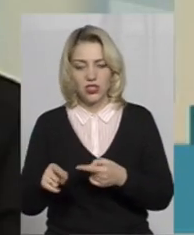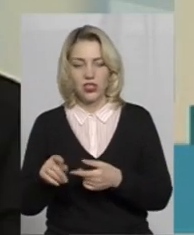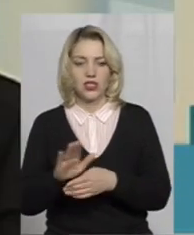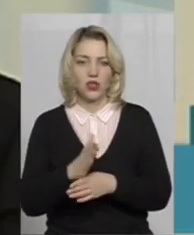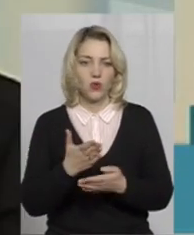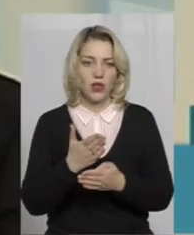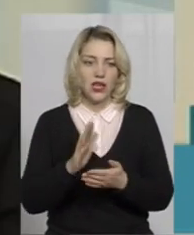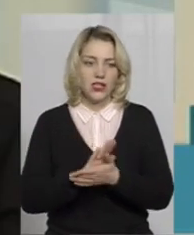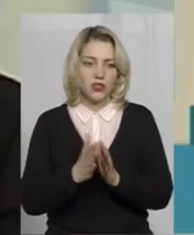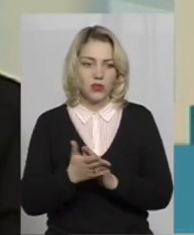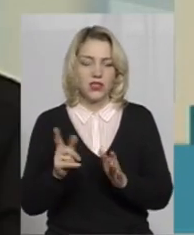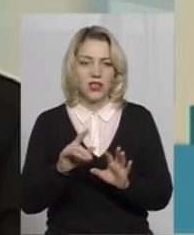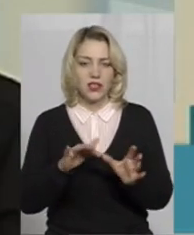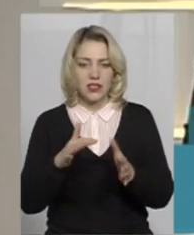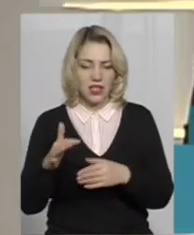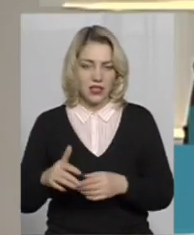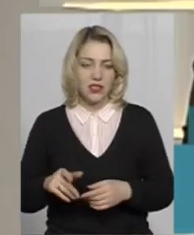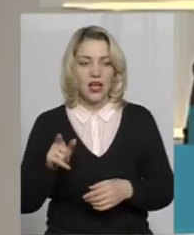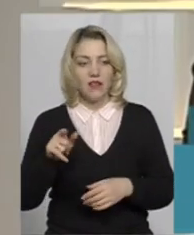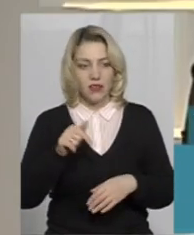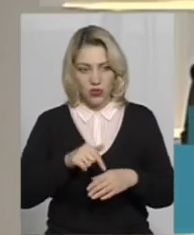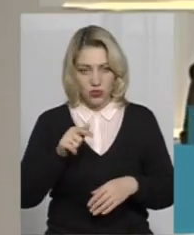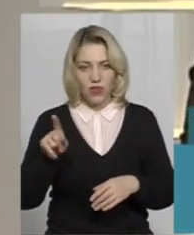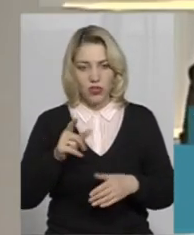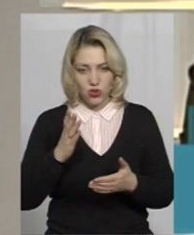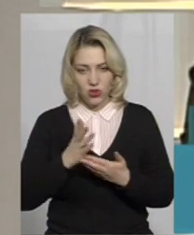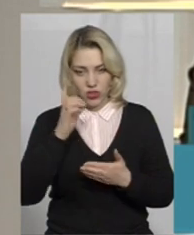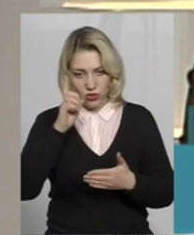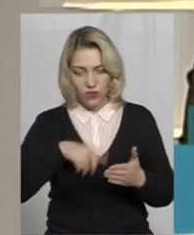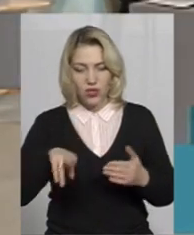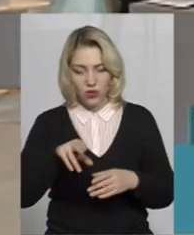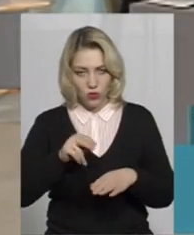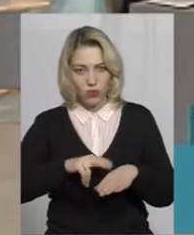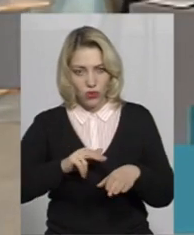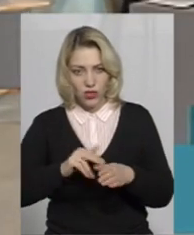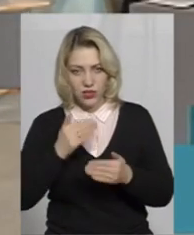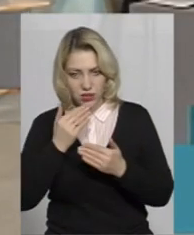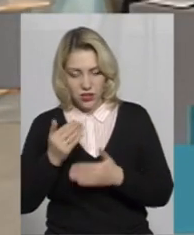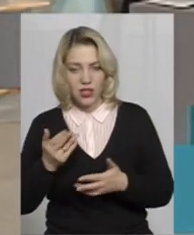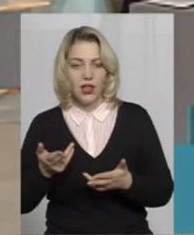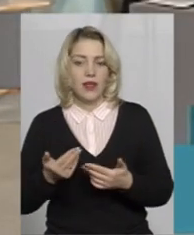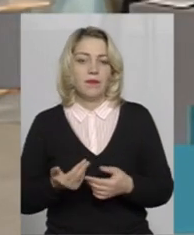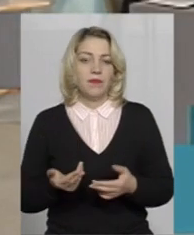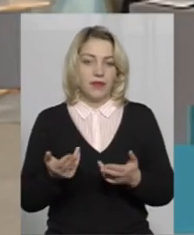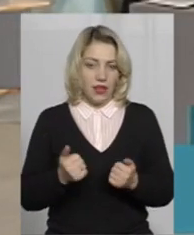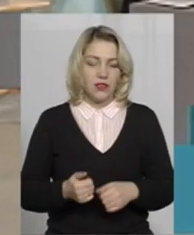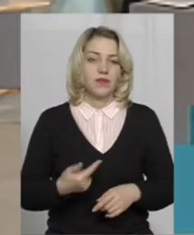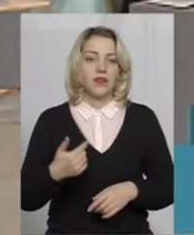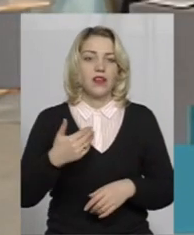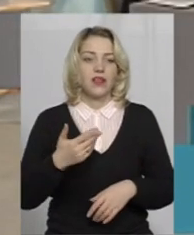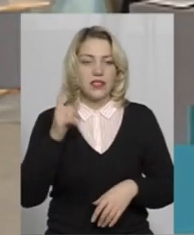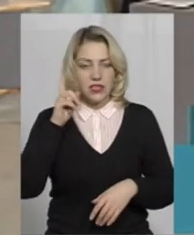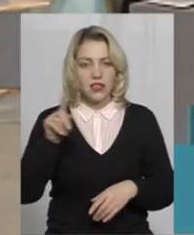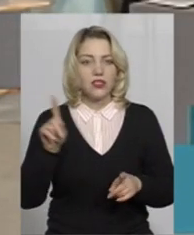сталися. Тому це абсолютно... відчуваєте, довіра до вас є, з'явилася вже... Знаєте, дуже важко. Ми в